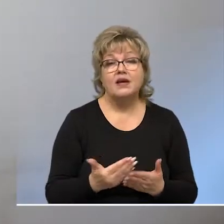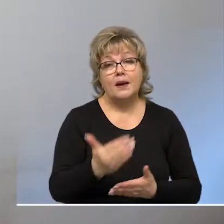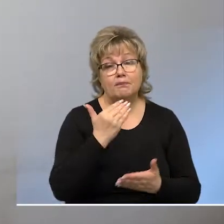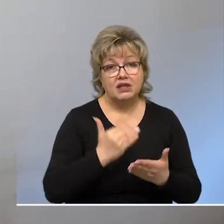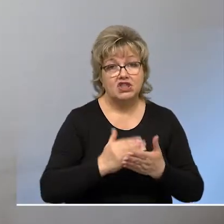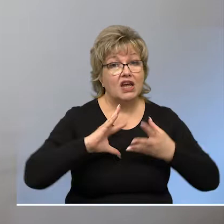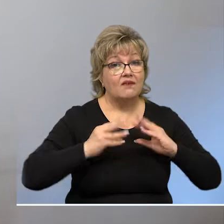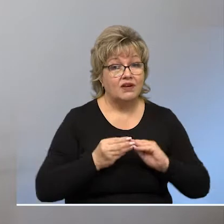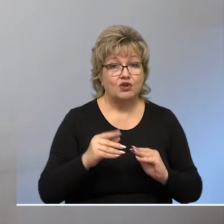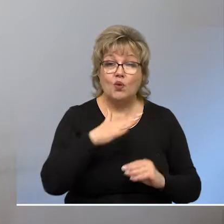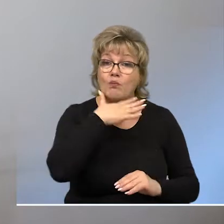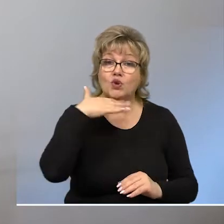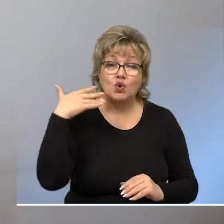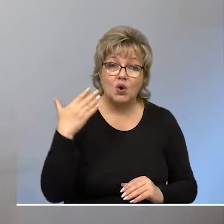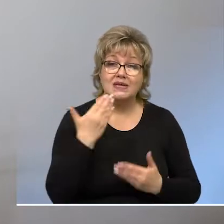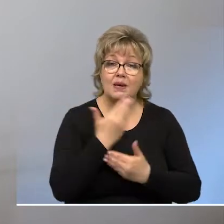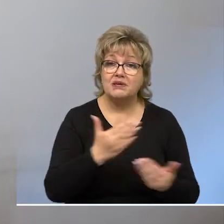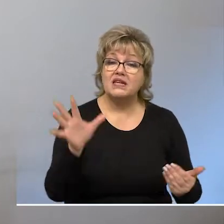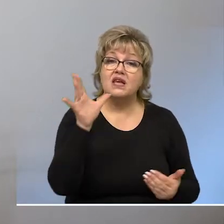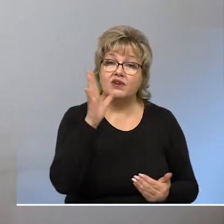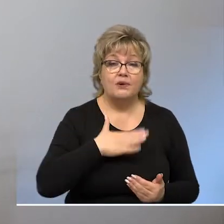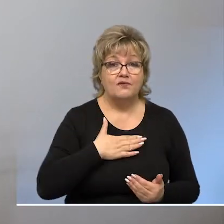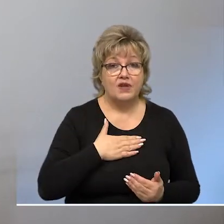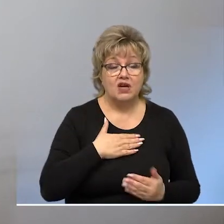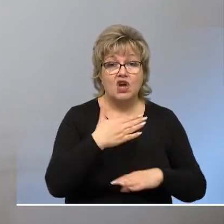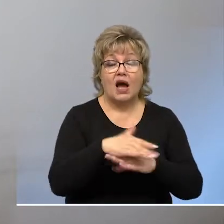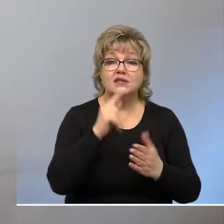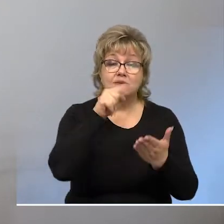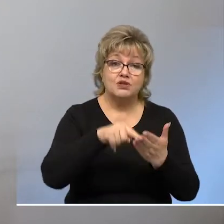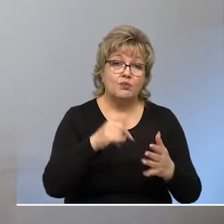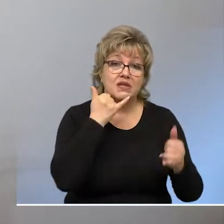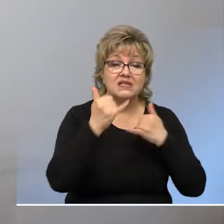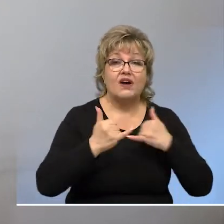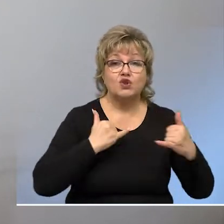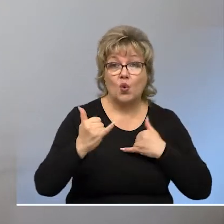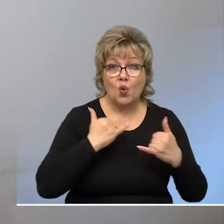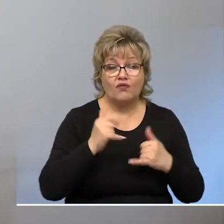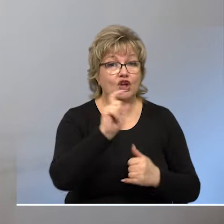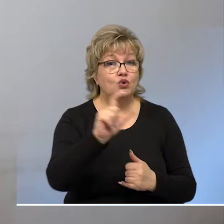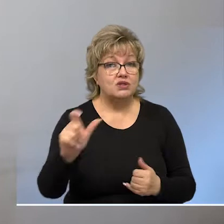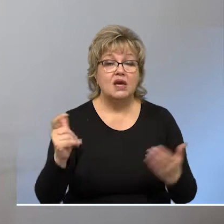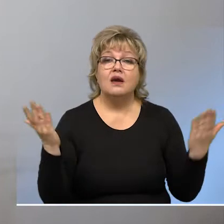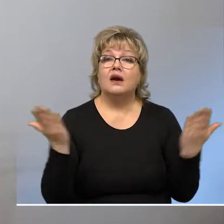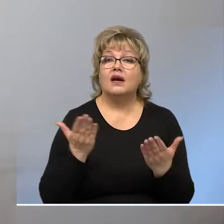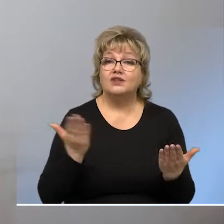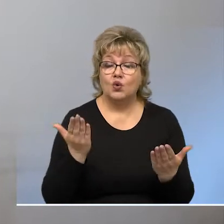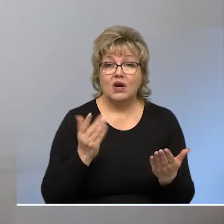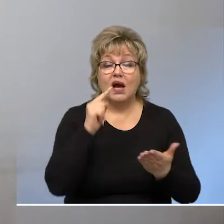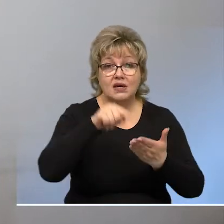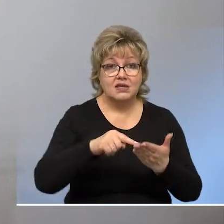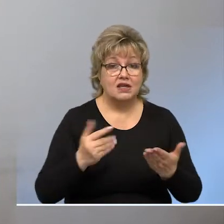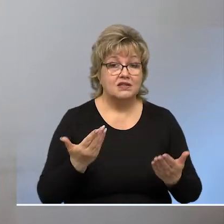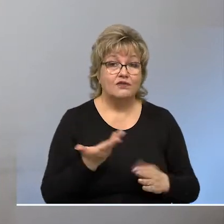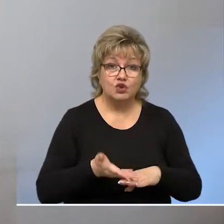к выводу, что много за последнее время в наш адрес поступало звонков, людей, которые